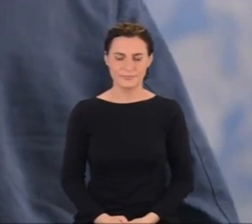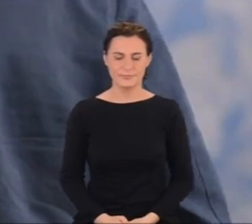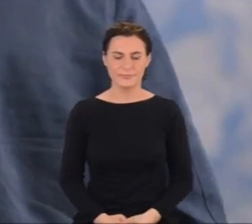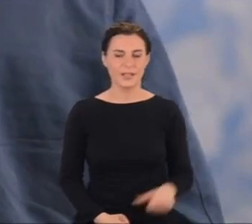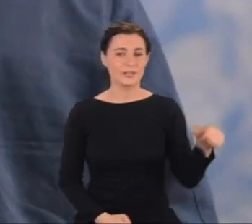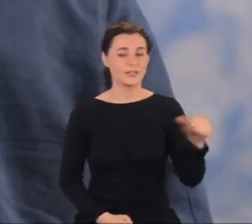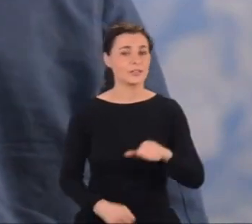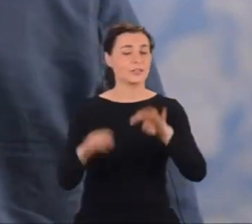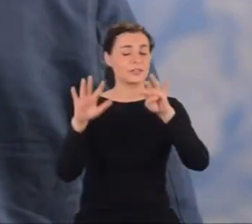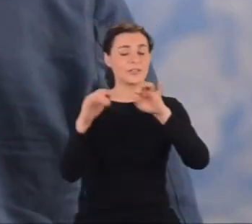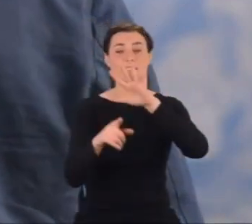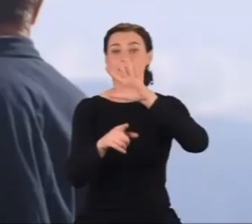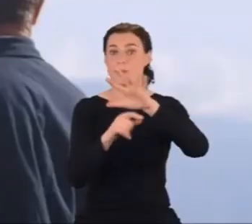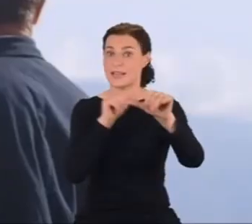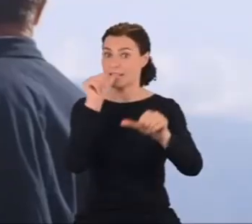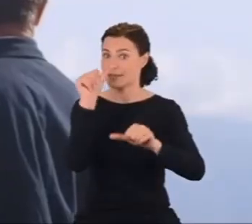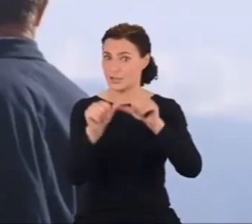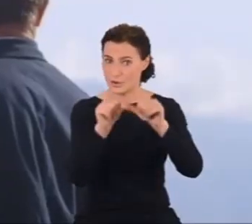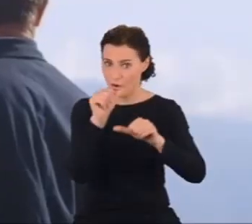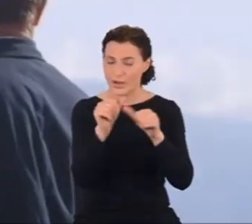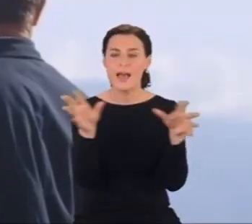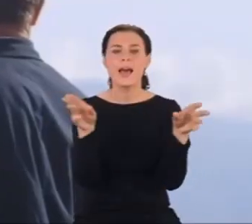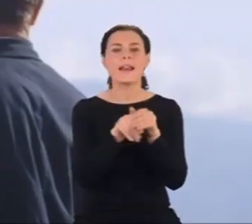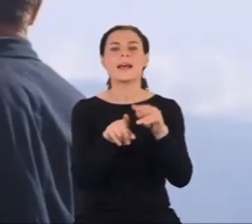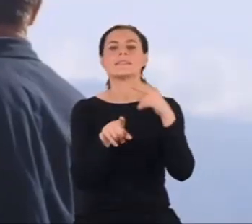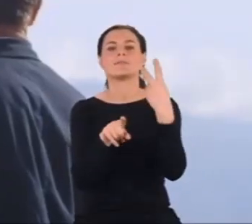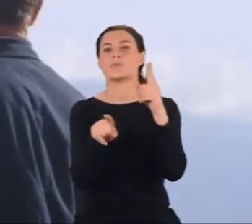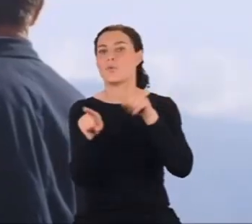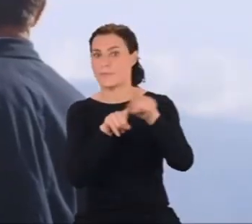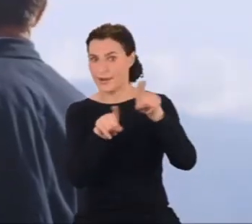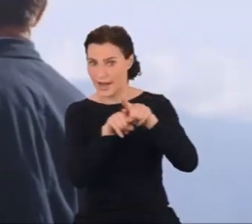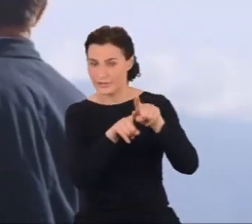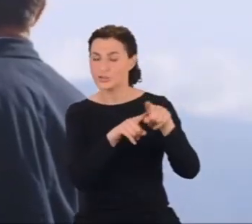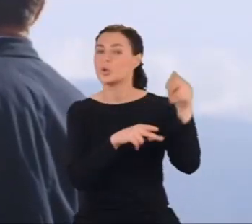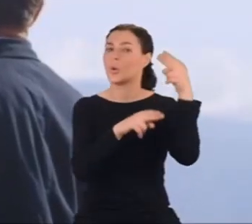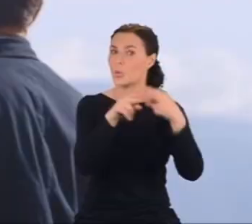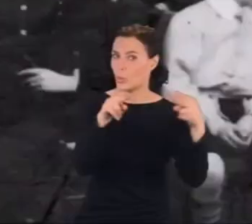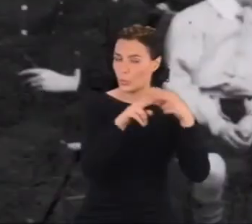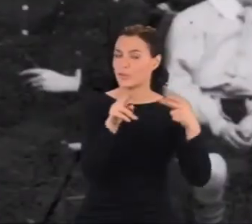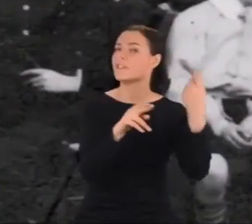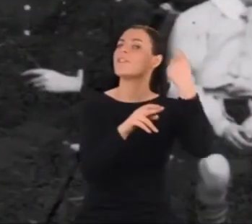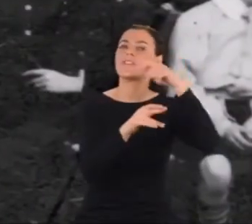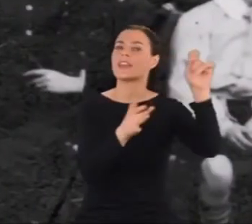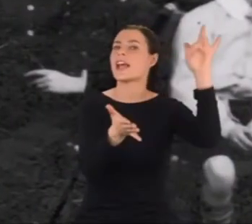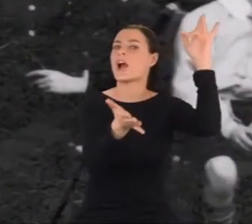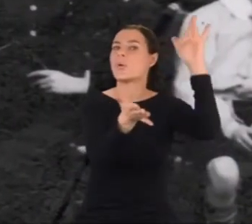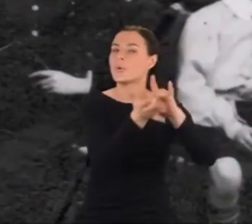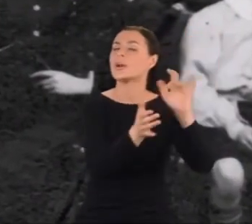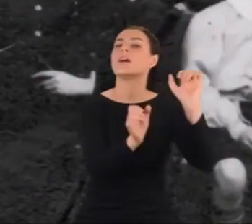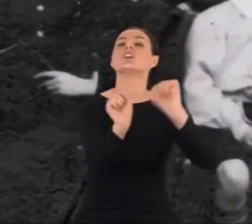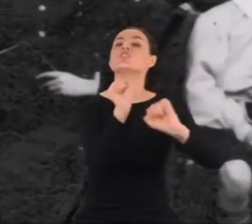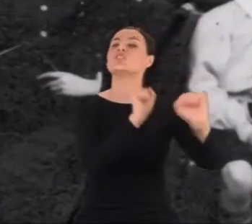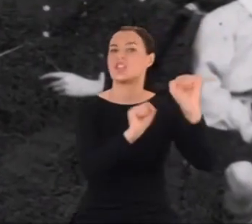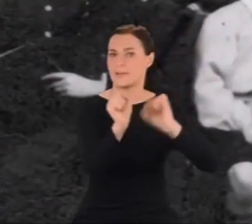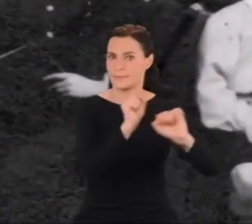W 1915 roku razem z dwójką braci i kuzynami wyjechał na pensję w Rzymie. Miał 9 lat.